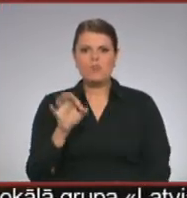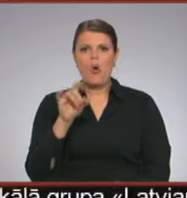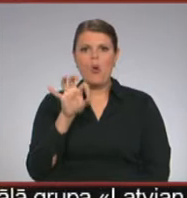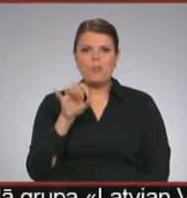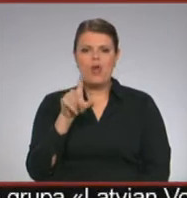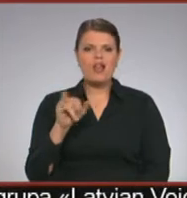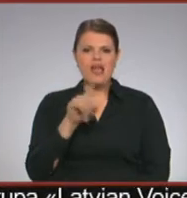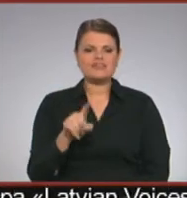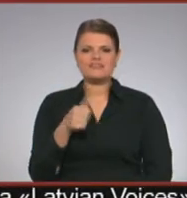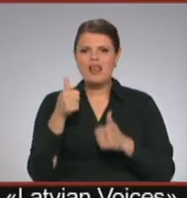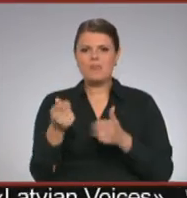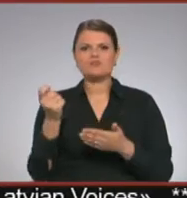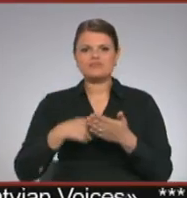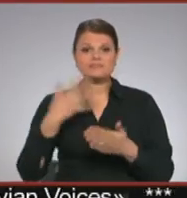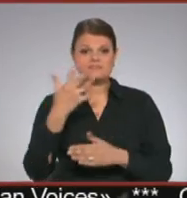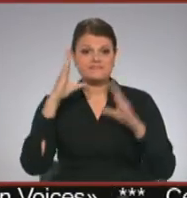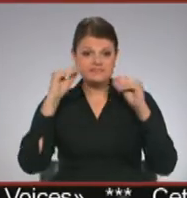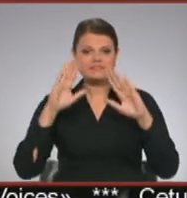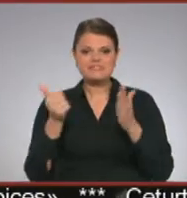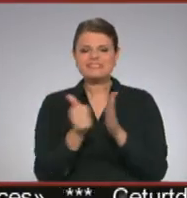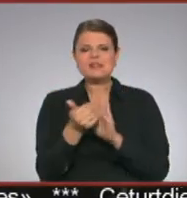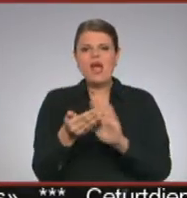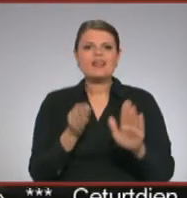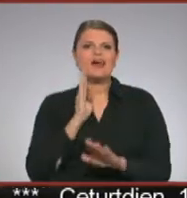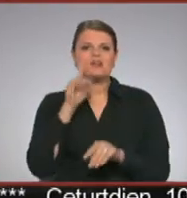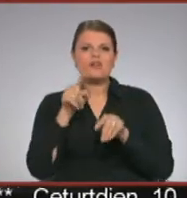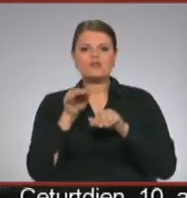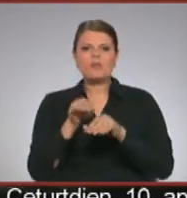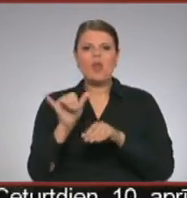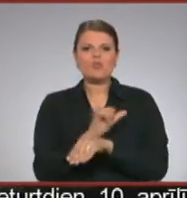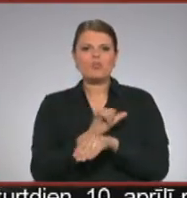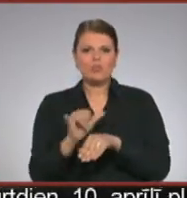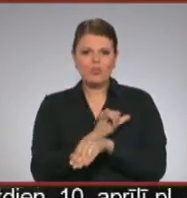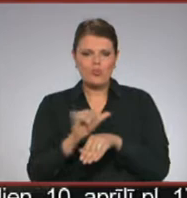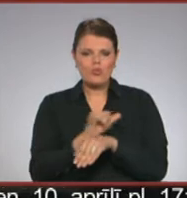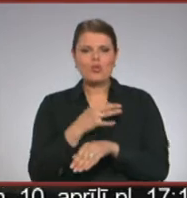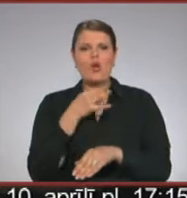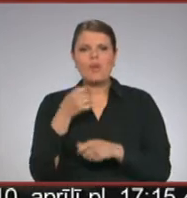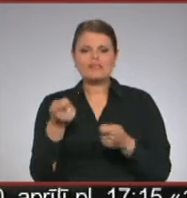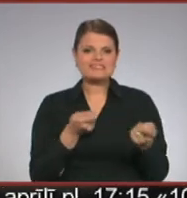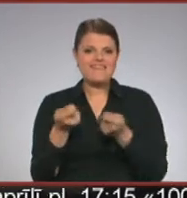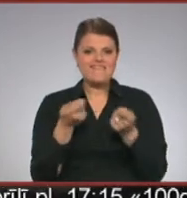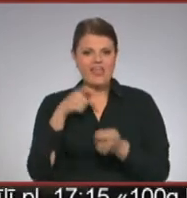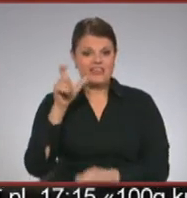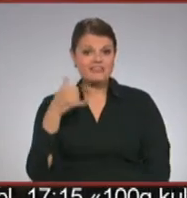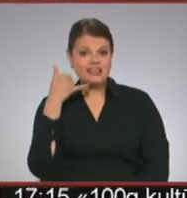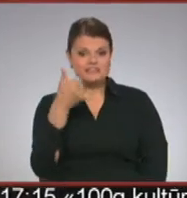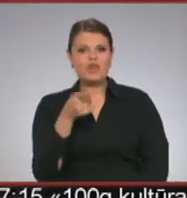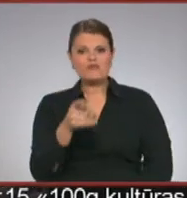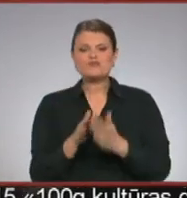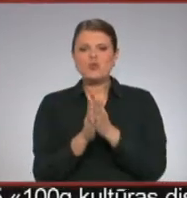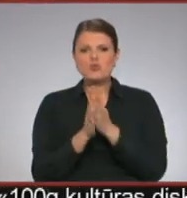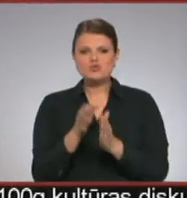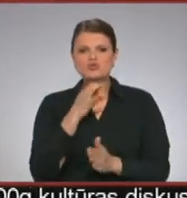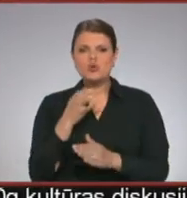Pīdoši noslēdza piekdienas vakaru. Taču jau sesdienas agrā rītā viņu pamodināja Ņujorkas Metropolitena operas vadītāja Pītera Gelba zvans, un viņš lūdza